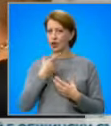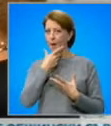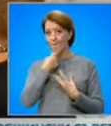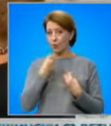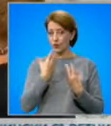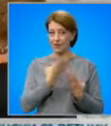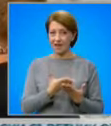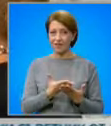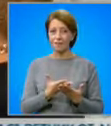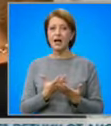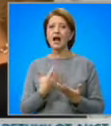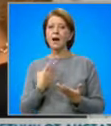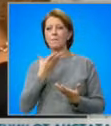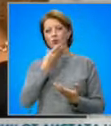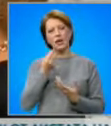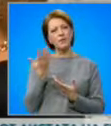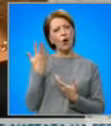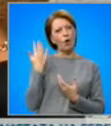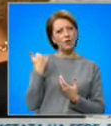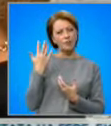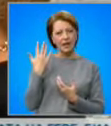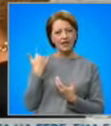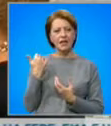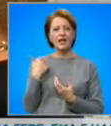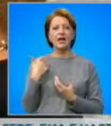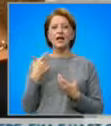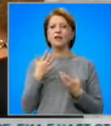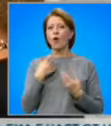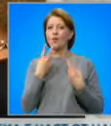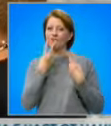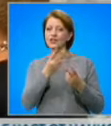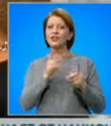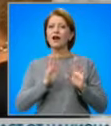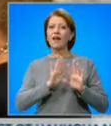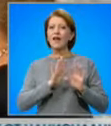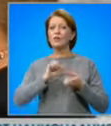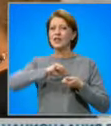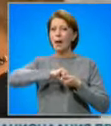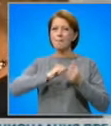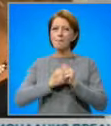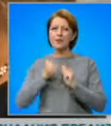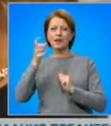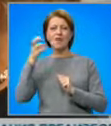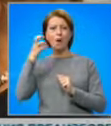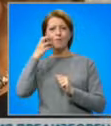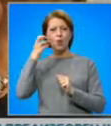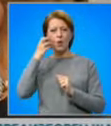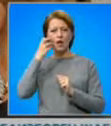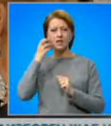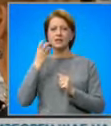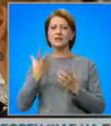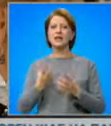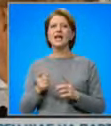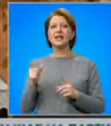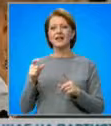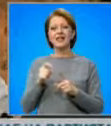не само, че се познаваме отпреди, но виждах неговите битки в Бургас, включително и с